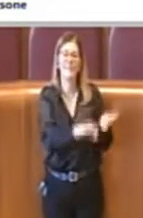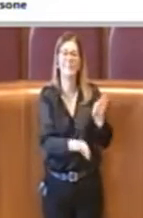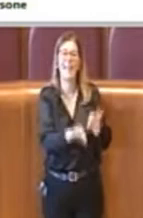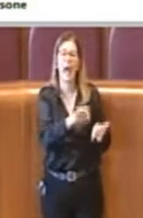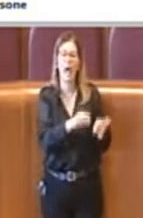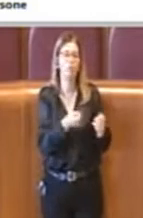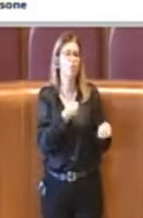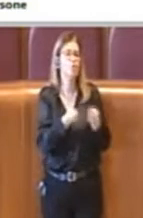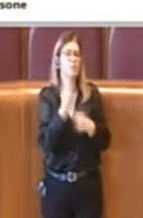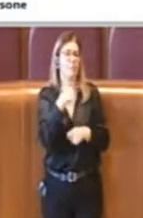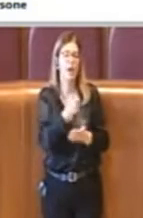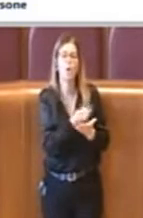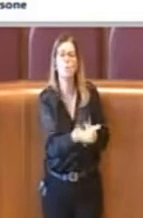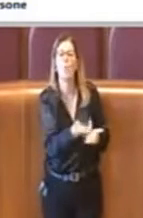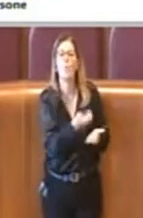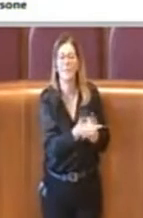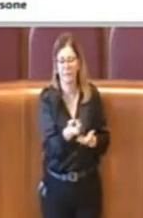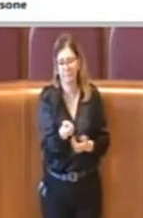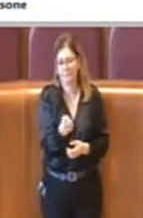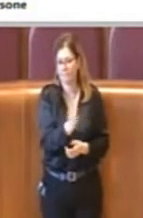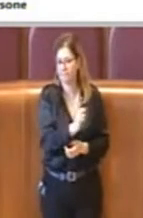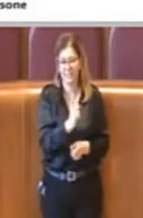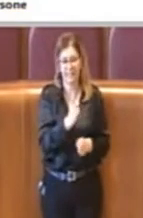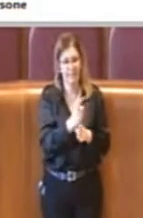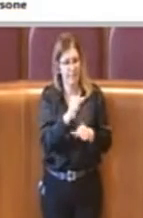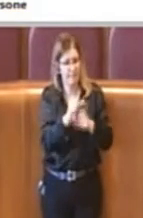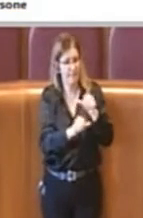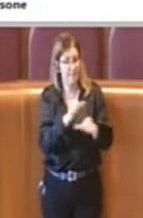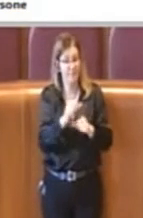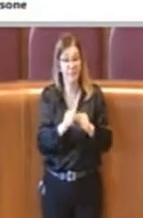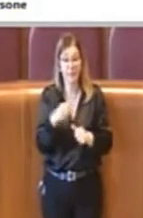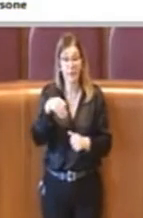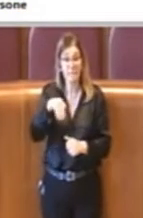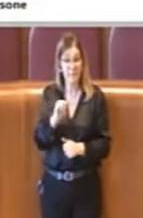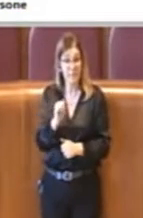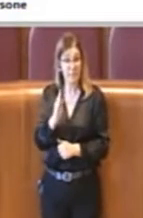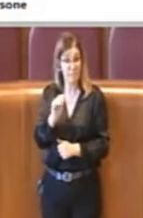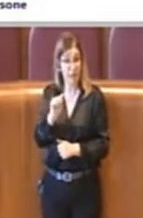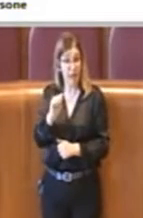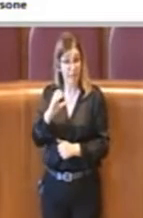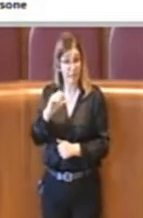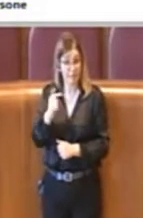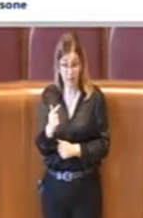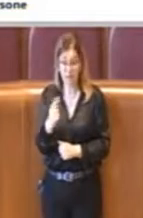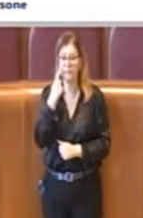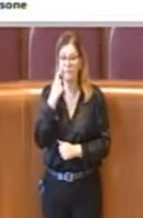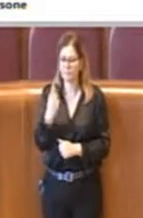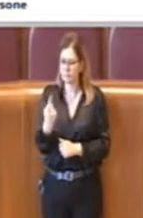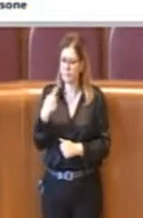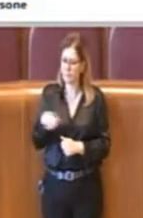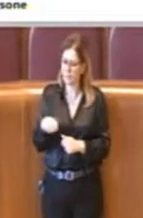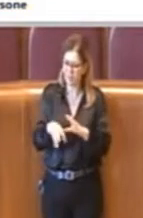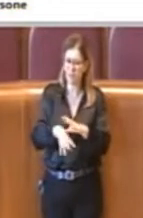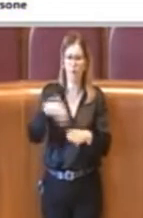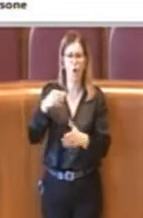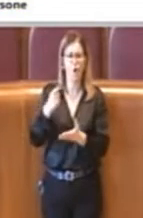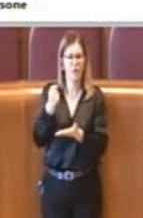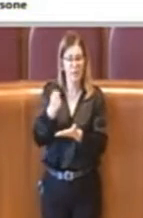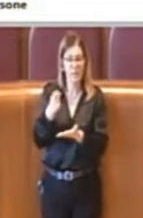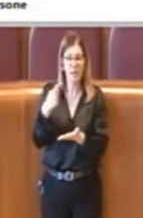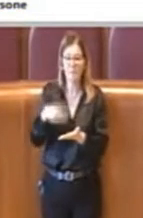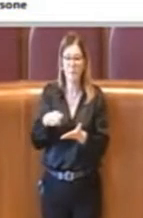Il MIBACT infatti valuta i risultati delle fondazioni per come disciplinato dall'articolo 11